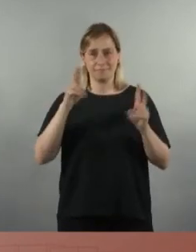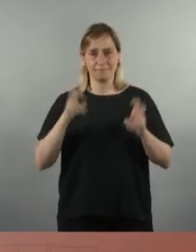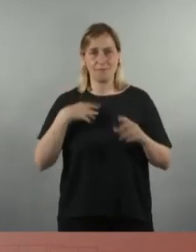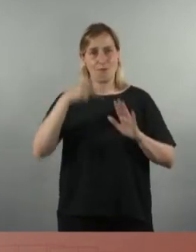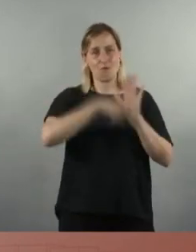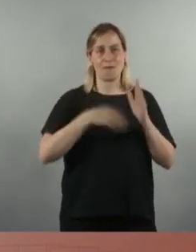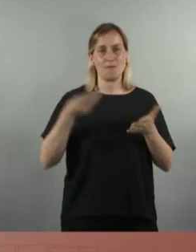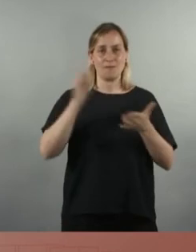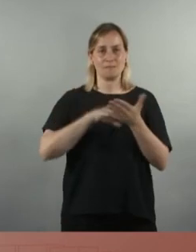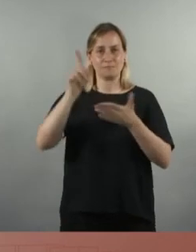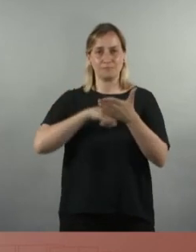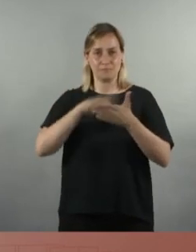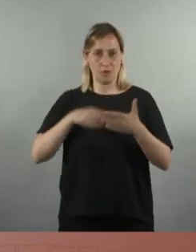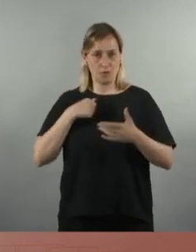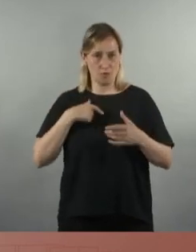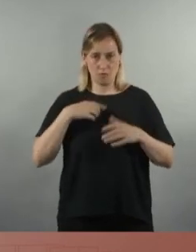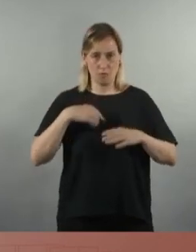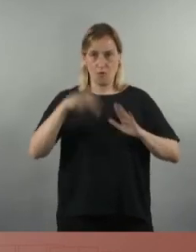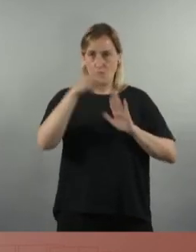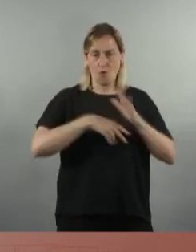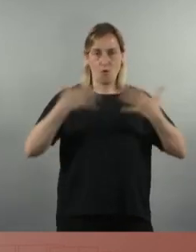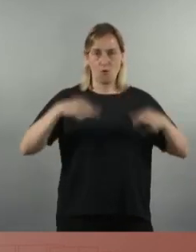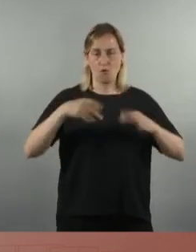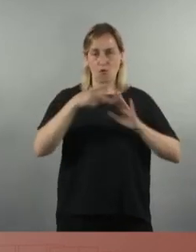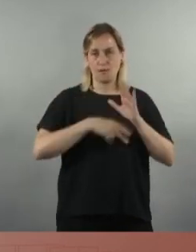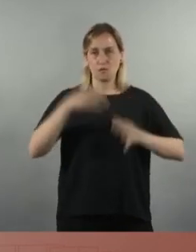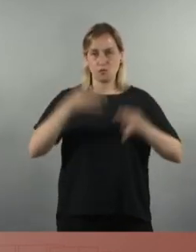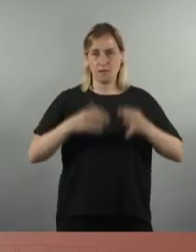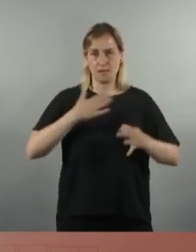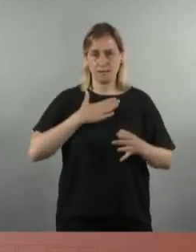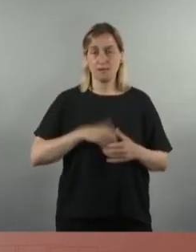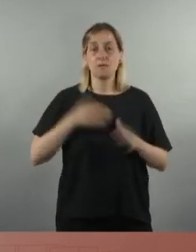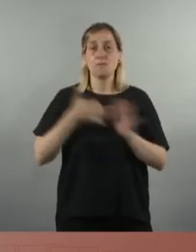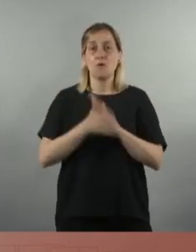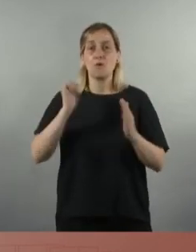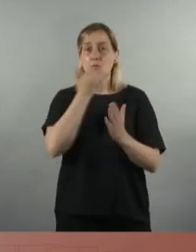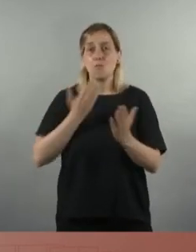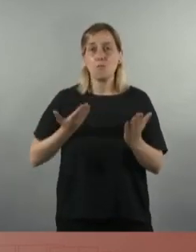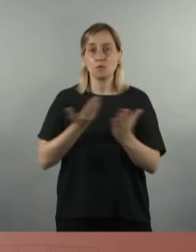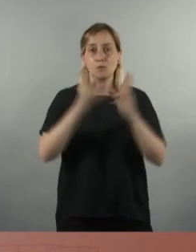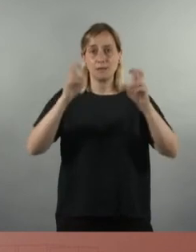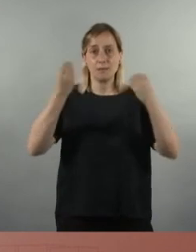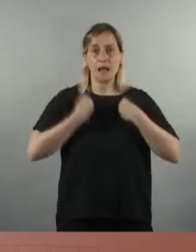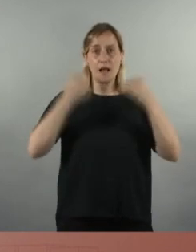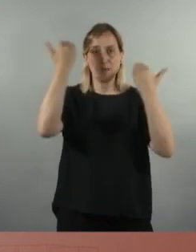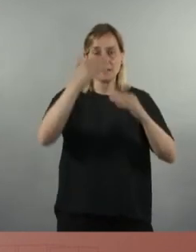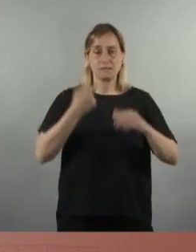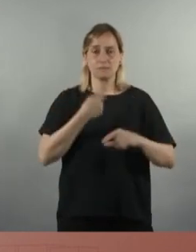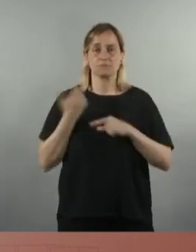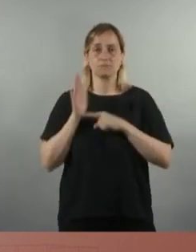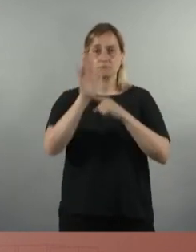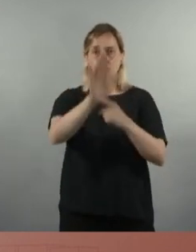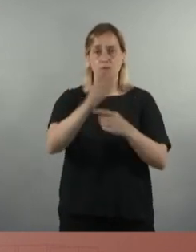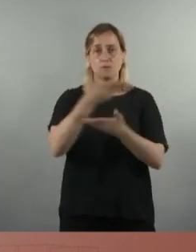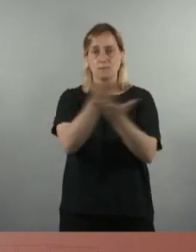normativa del nostre ordenament jurídic. Per tant, aquesta és la moció en matèria d'habitatge que avui portem